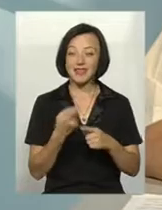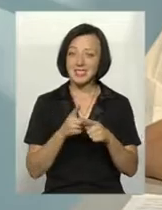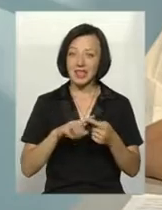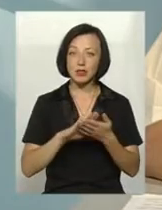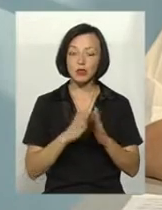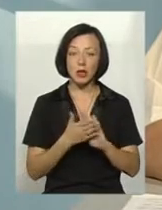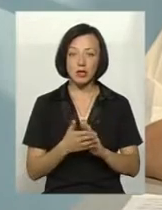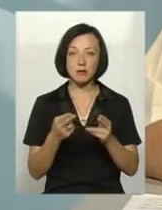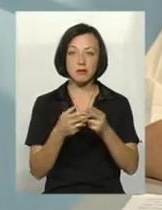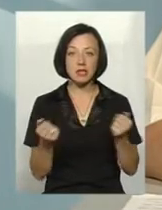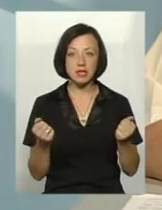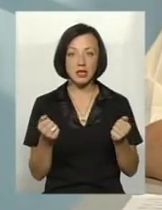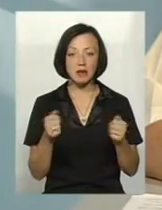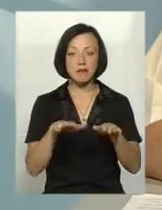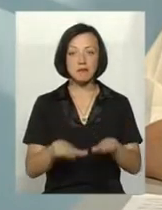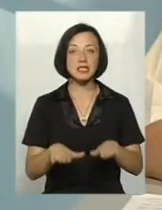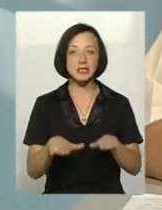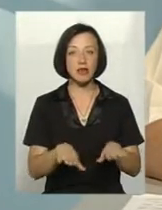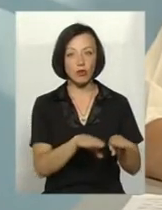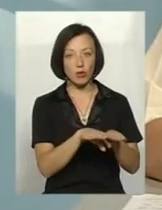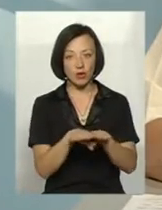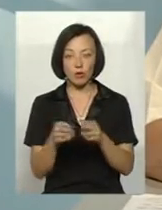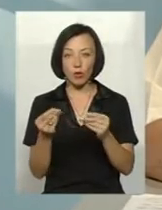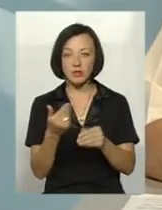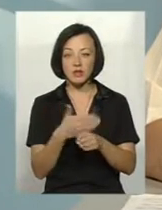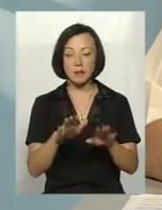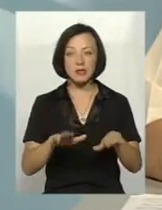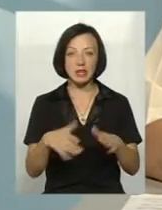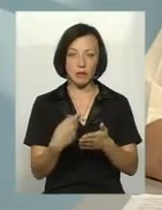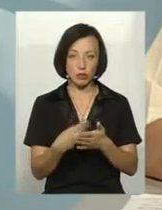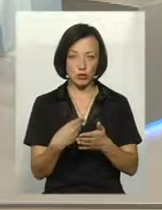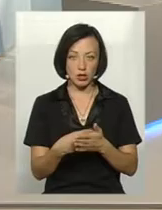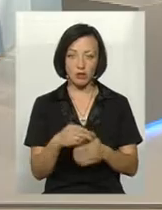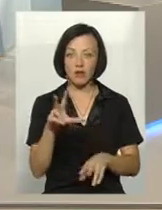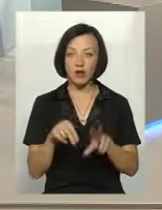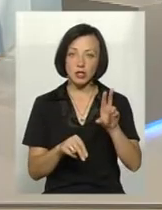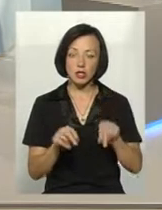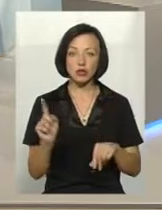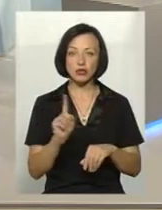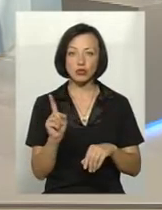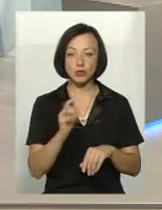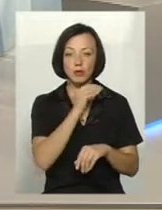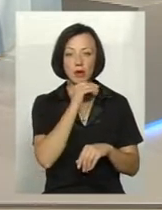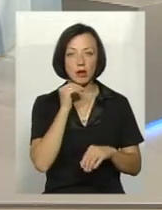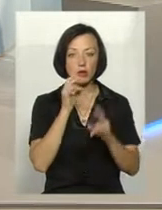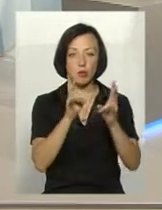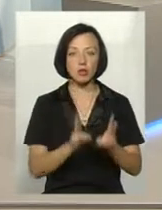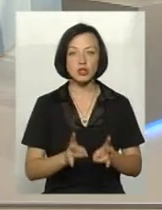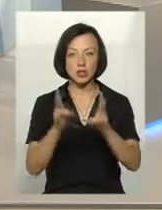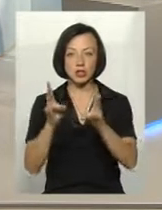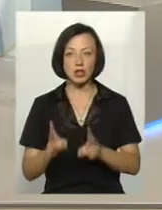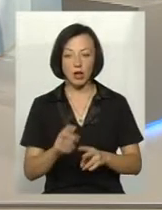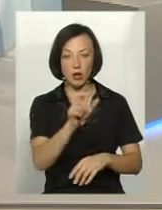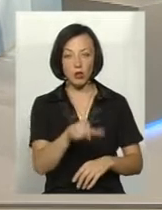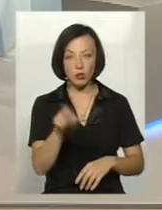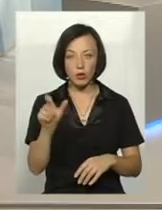ситуація признана була місцевим рівнем, кошти мали виділятися з місцевим бюджетом. Вважаючи, що багато постраждали населення,